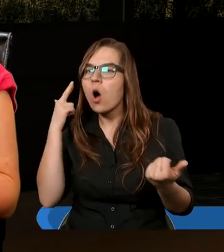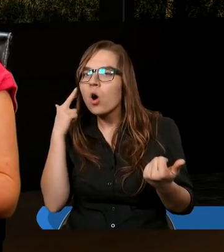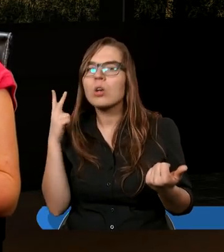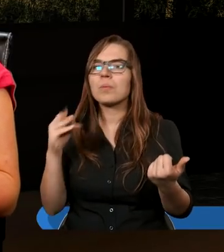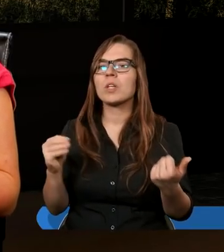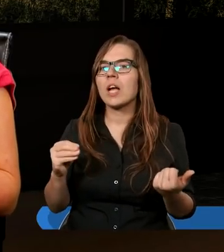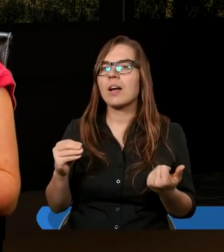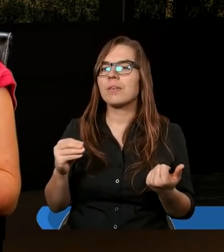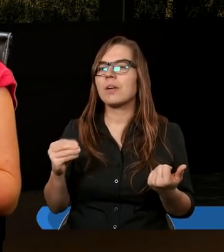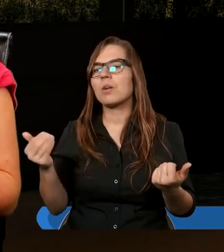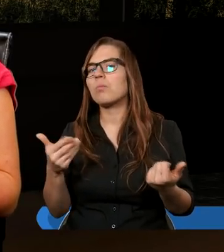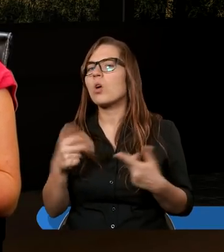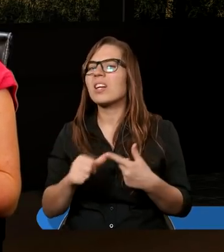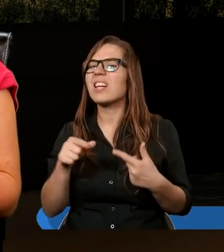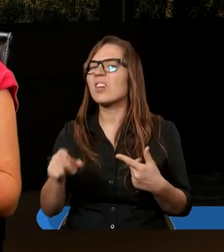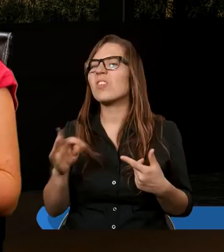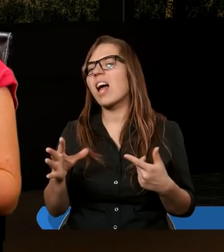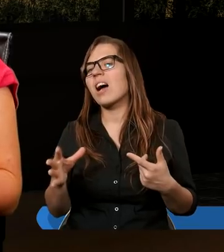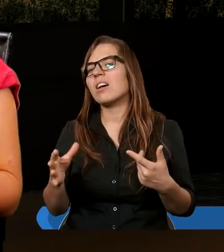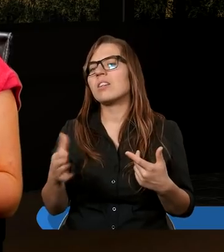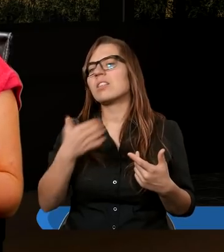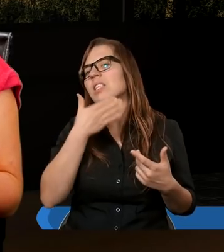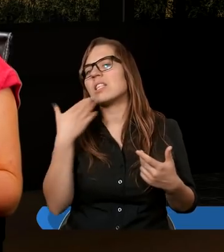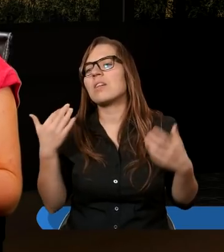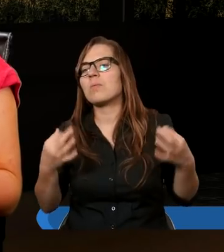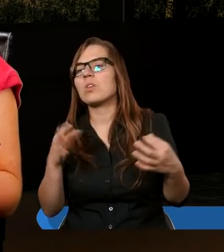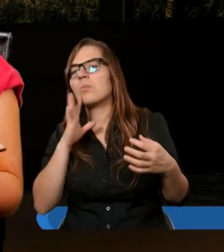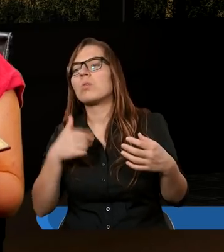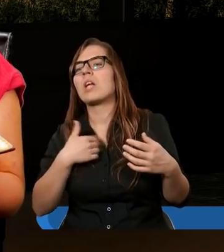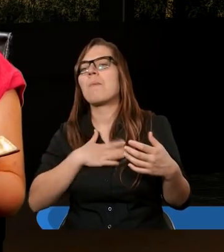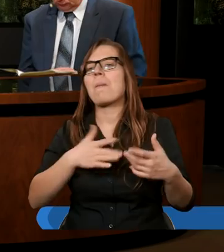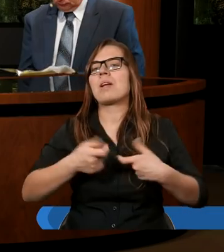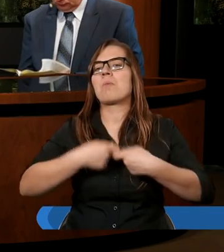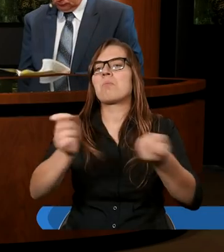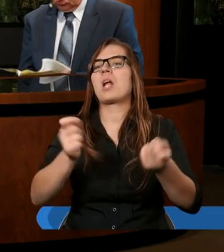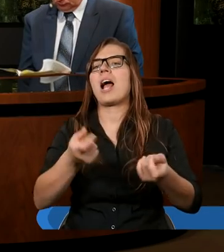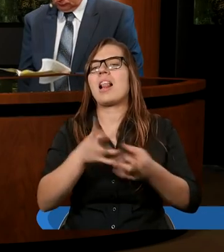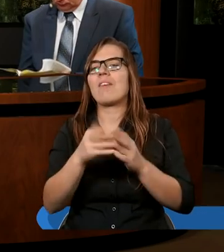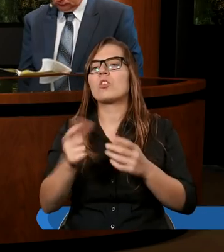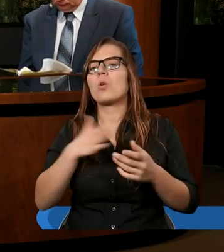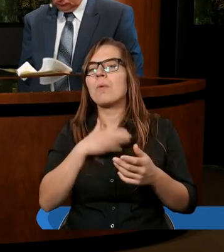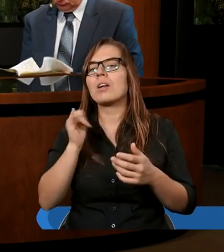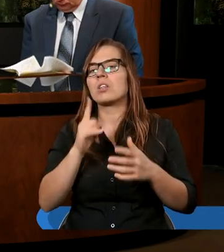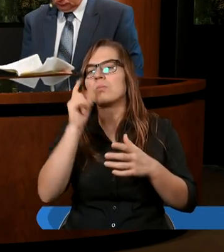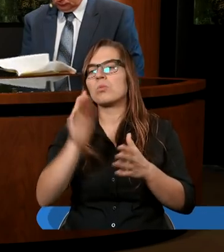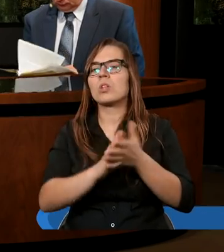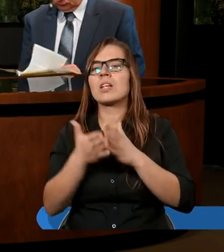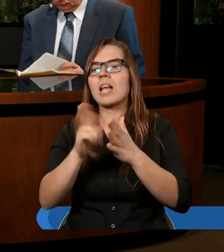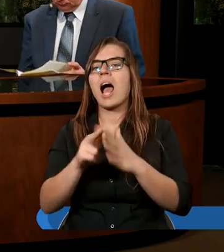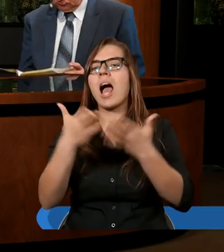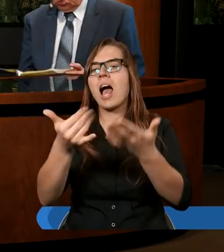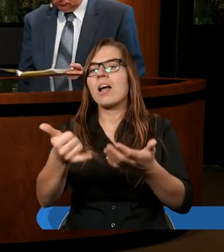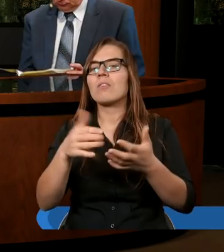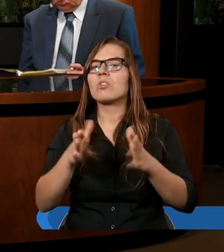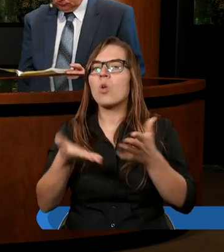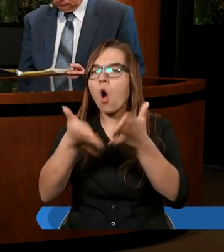że może nie jest to tak, że my mamy teraz sprzedać wszystko, co mamy i przyjść tutaj złożyć na jedną kubkę.